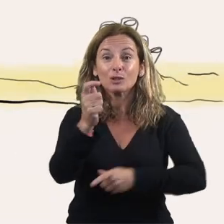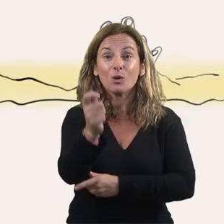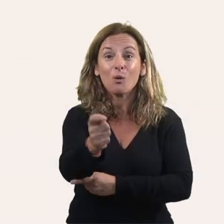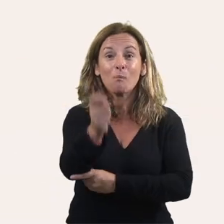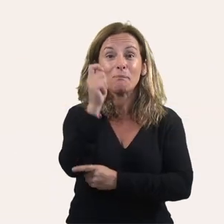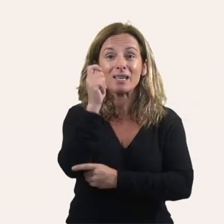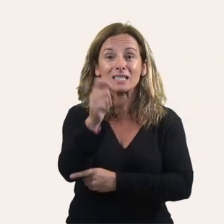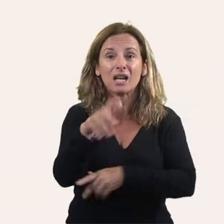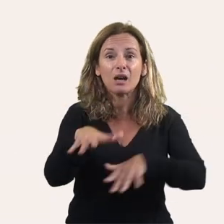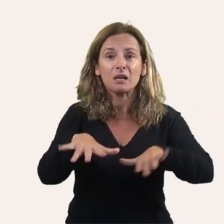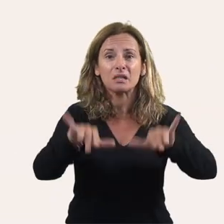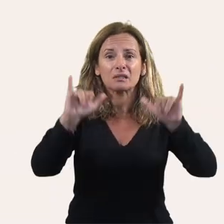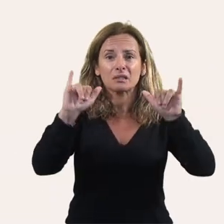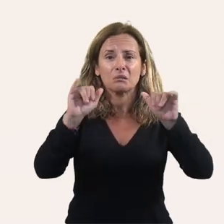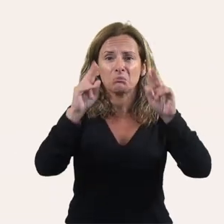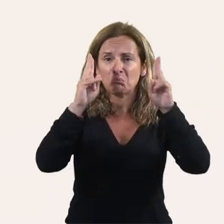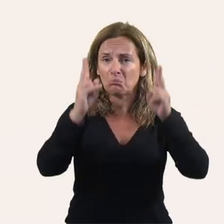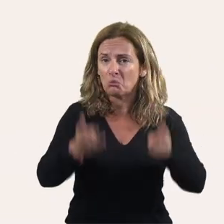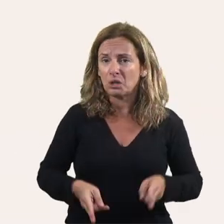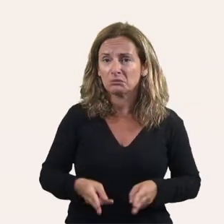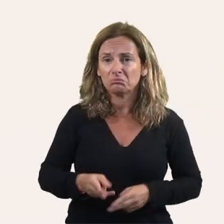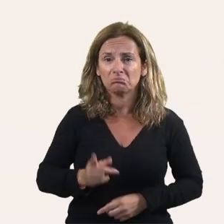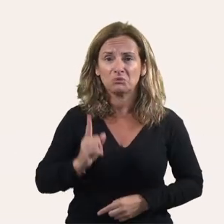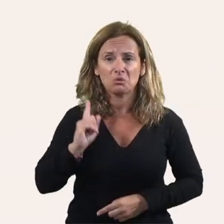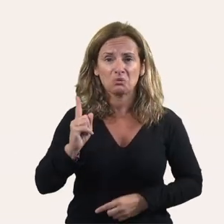un port de postal.